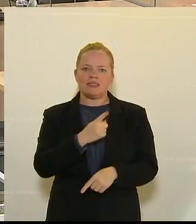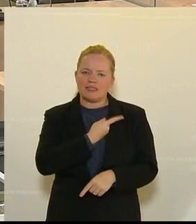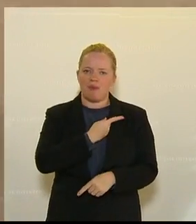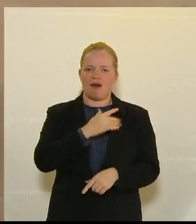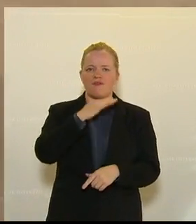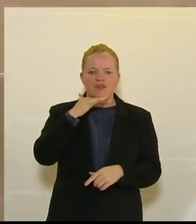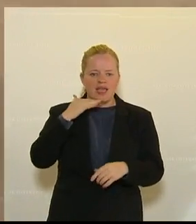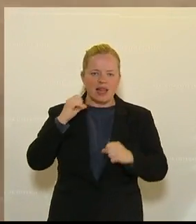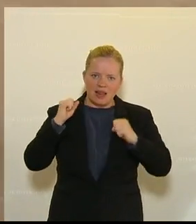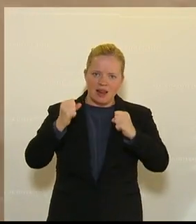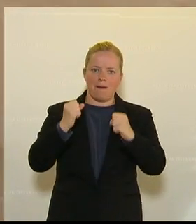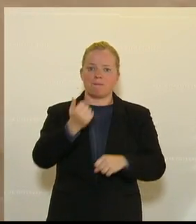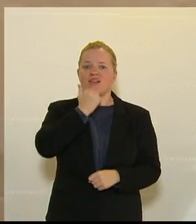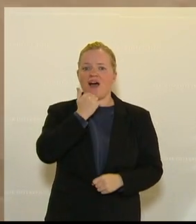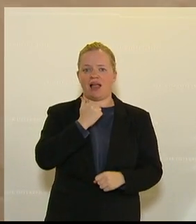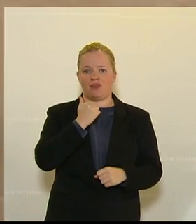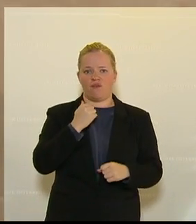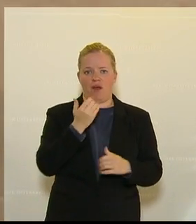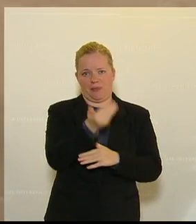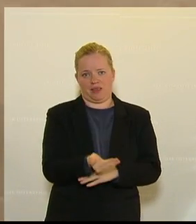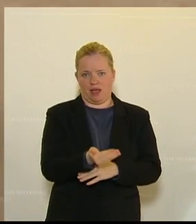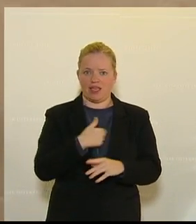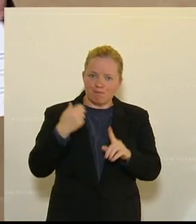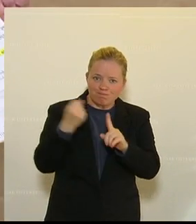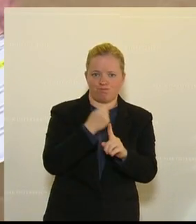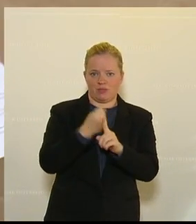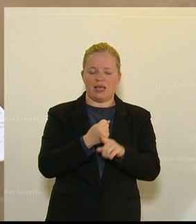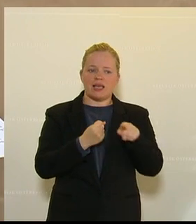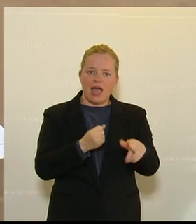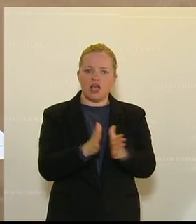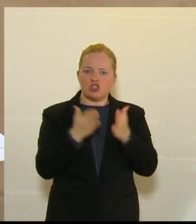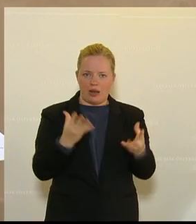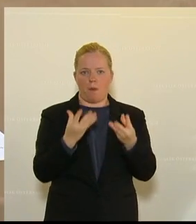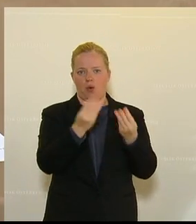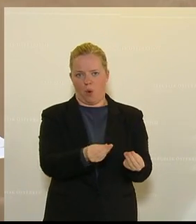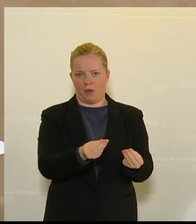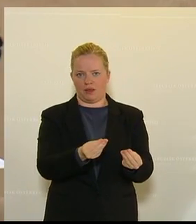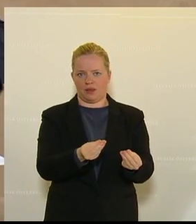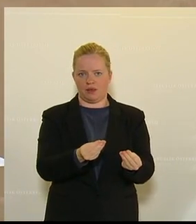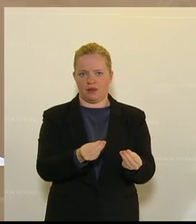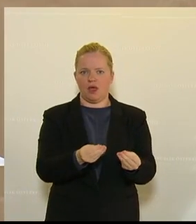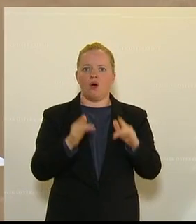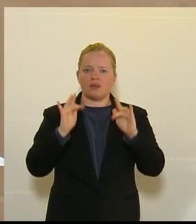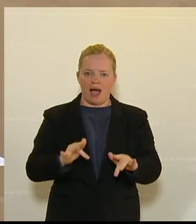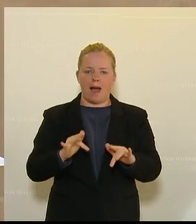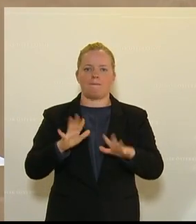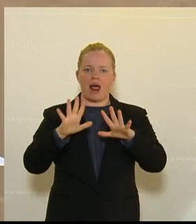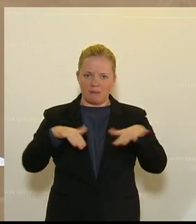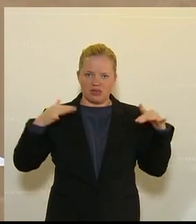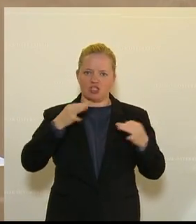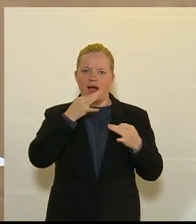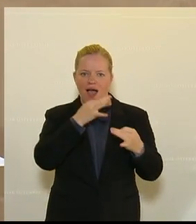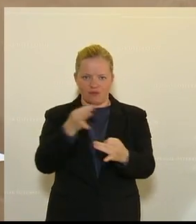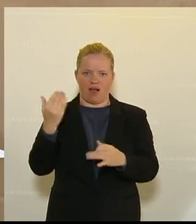Privatvermieter einsetzen müssen, damit sie überhaupt eine Entschädigung bekommen. Und ich habe eine parlamentarische Anfrage